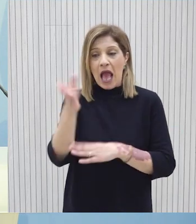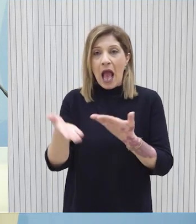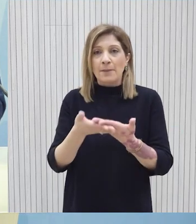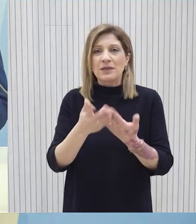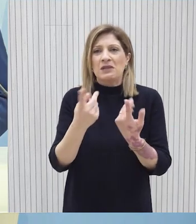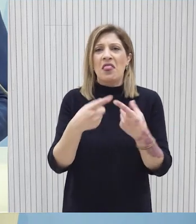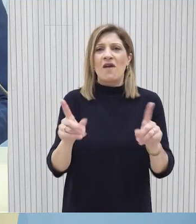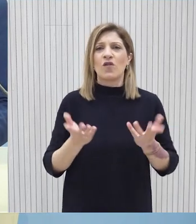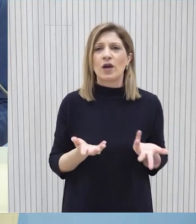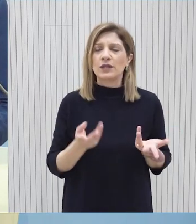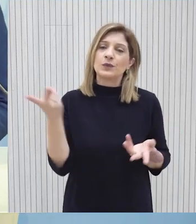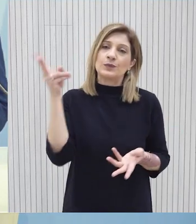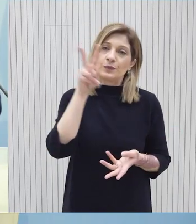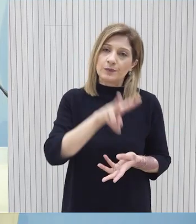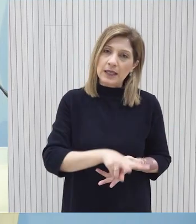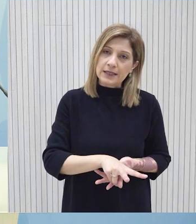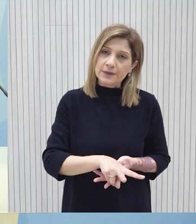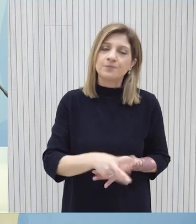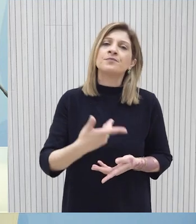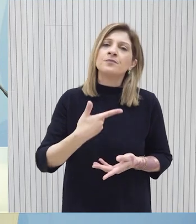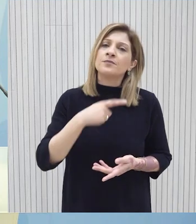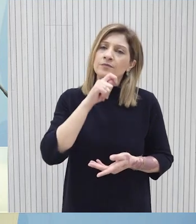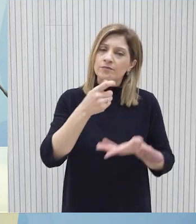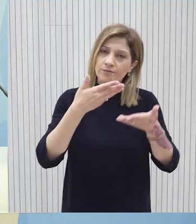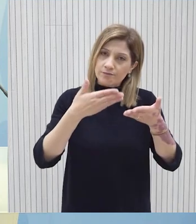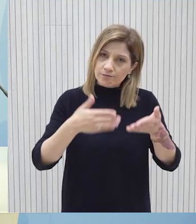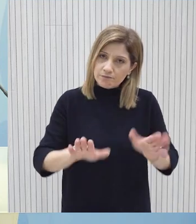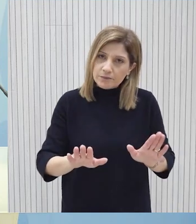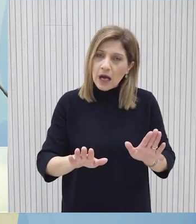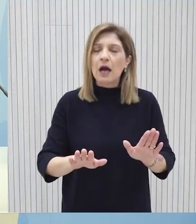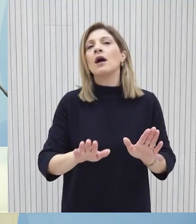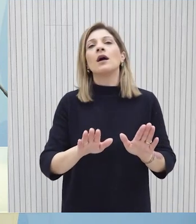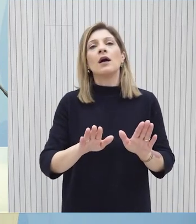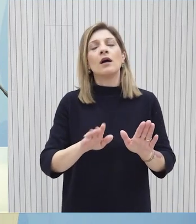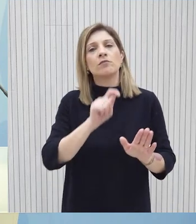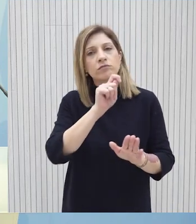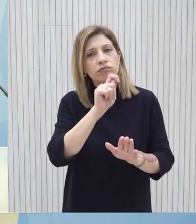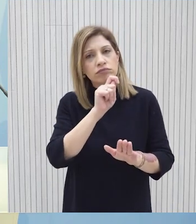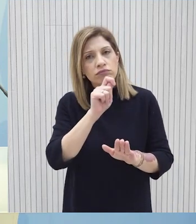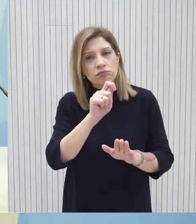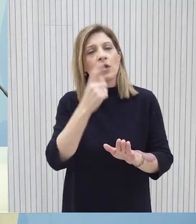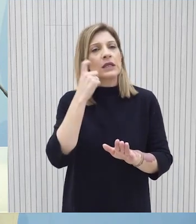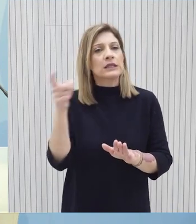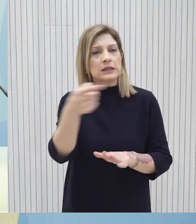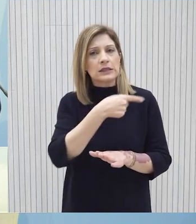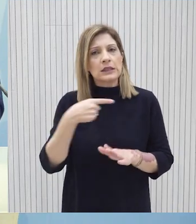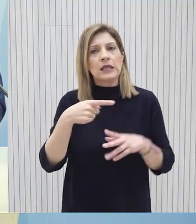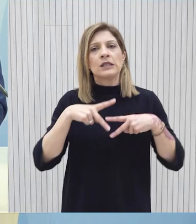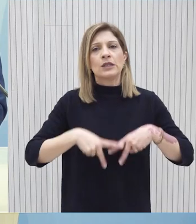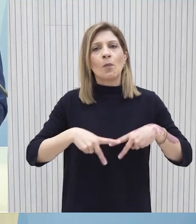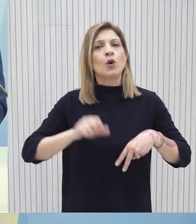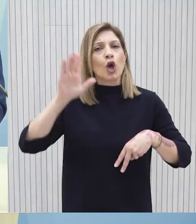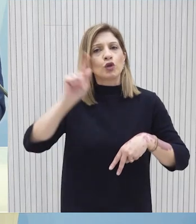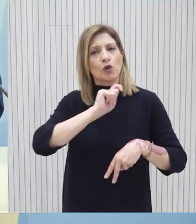Εκείνο το οποίο έχουμε μπει και έχουμε αναφερθεί ήδη στο συγκεκριμένο θέμα Ήδη έχουν γίνει και σχετικά διαβήματα όπως είναι πολύ γνωστό από πλευράς του Υπουργείου